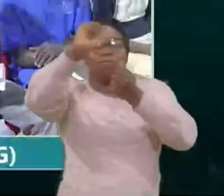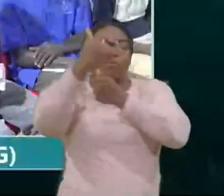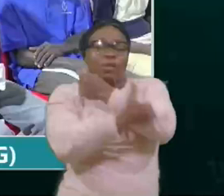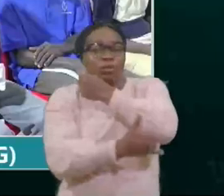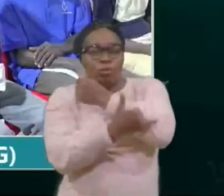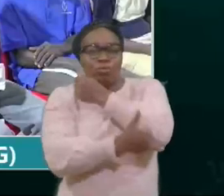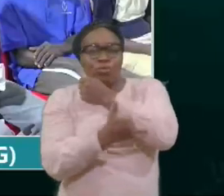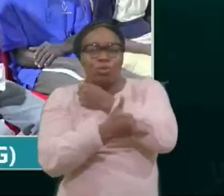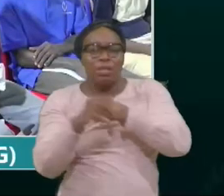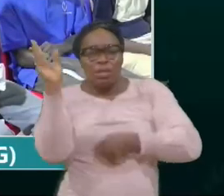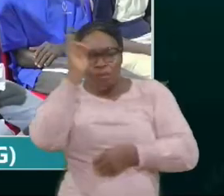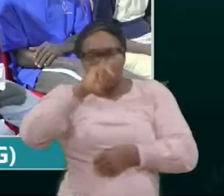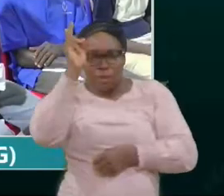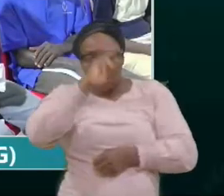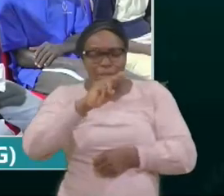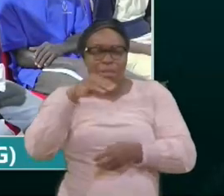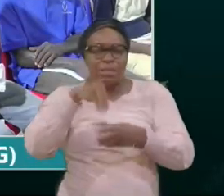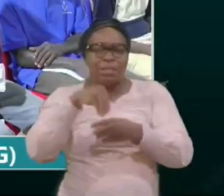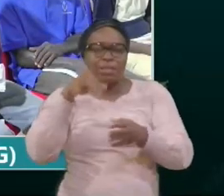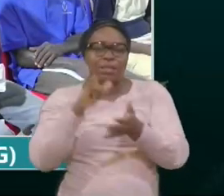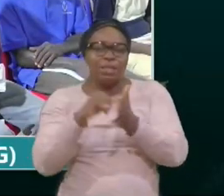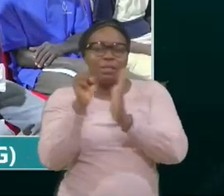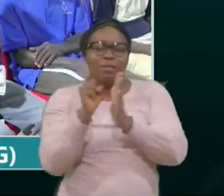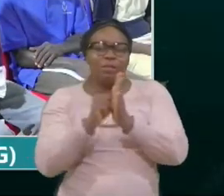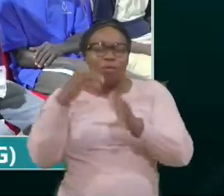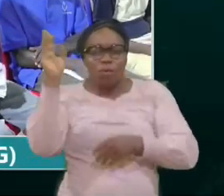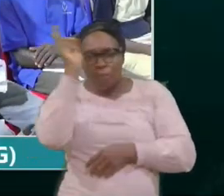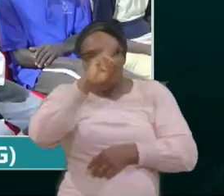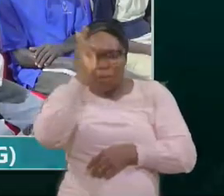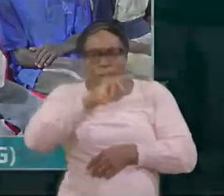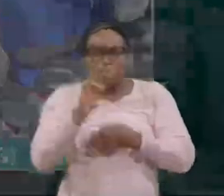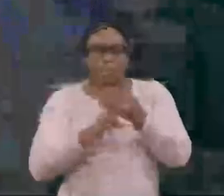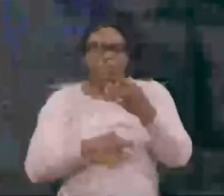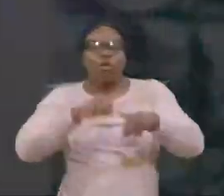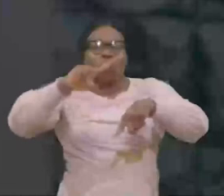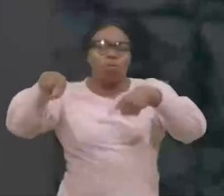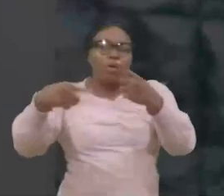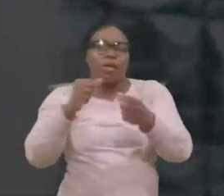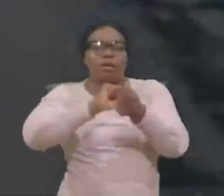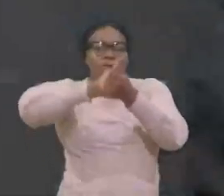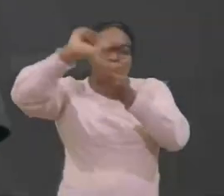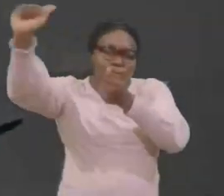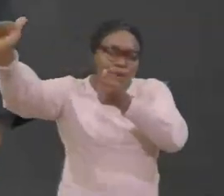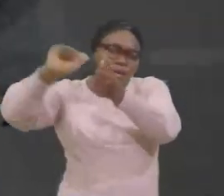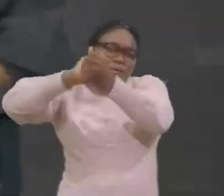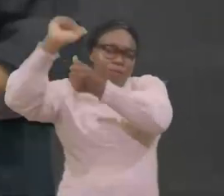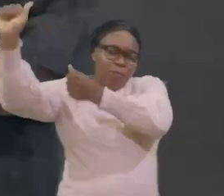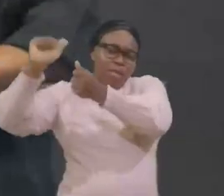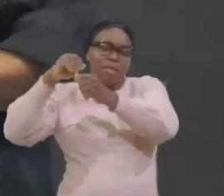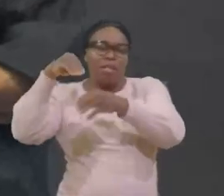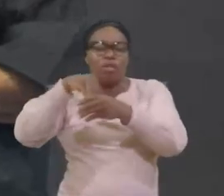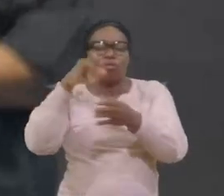cherchant dans son agitation et allait très très éloigné dans tel autre pays